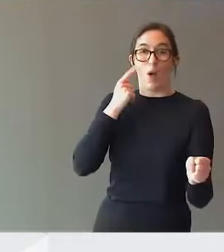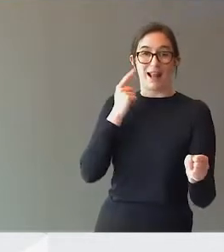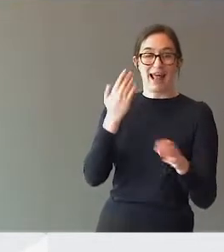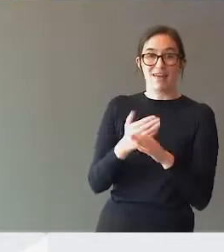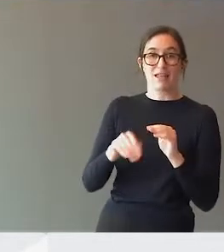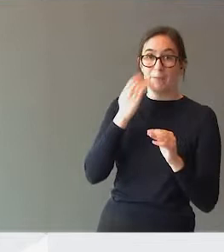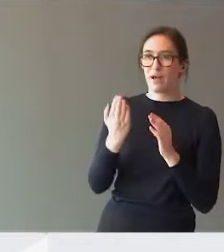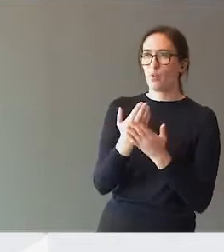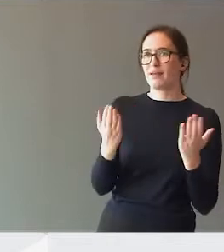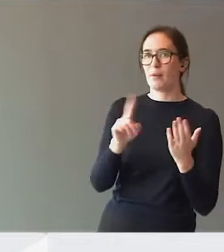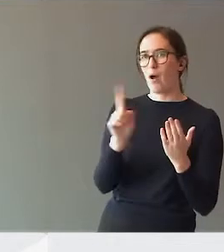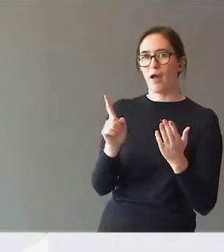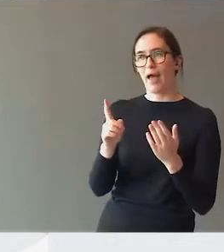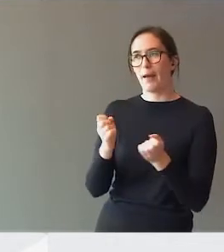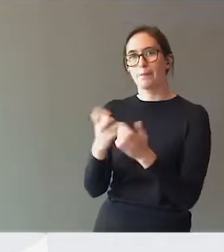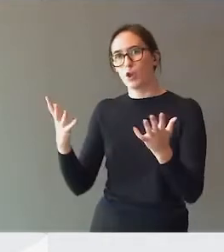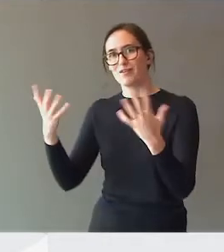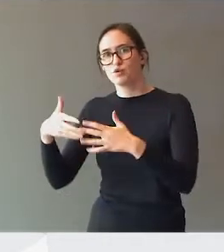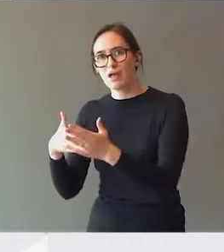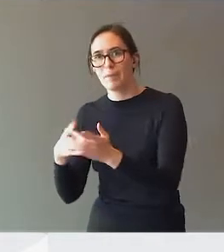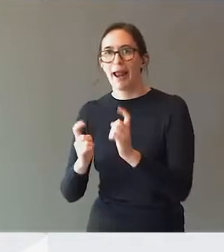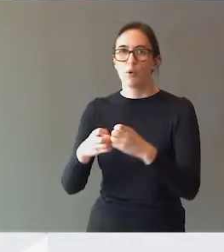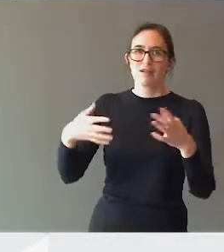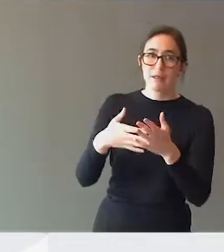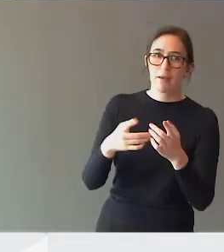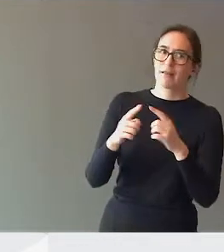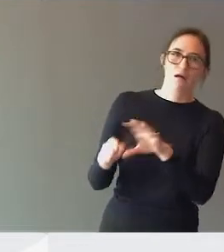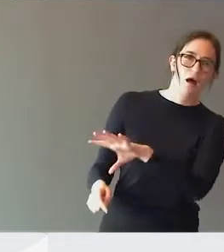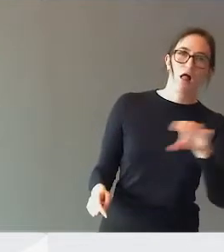multifunksjonshemminger eller utviklingshemminger, det er alle.